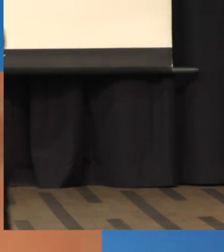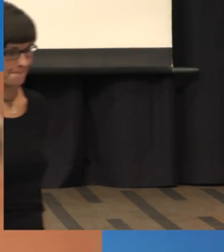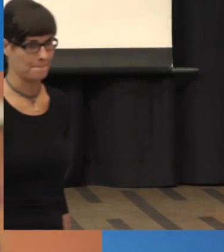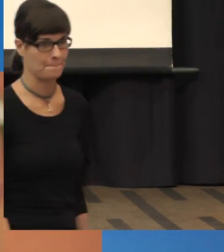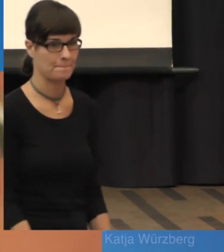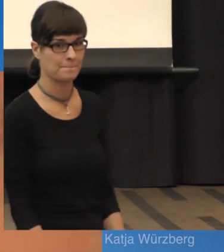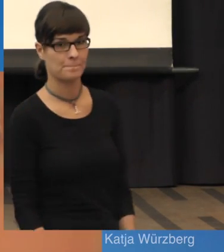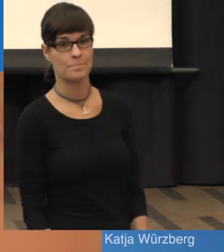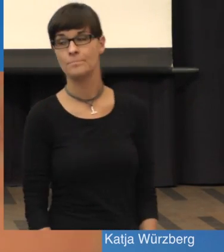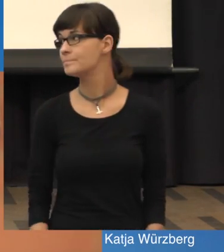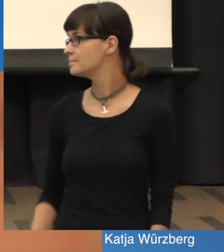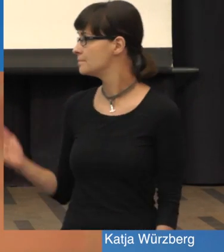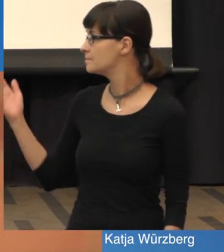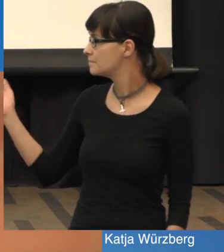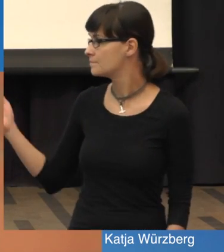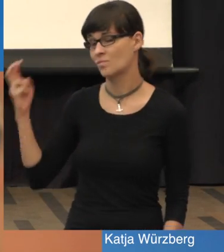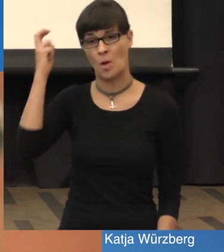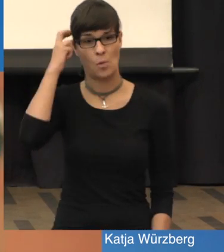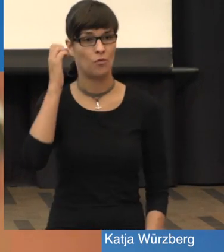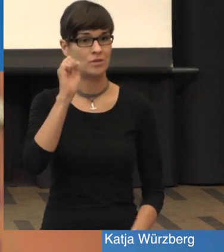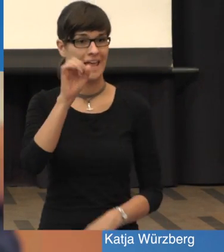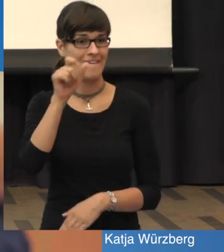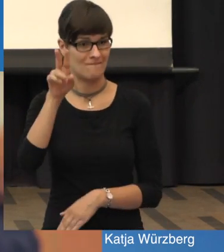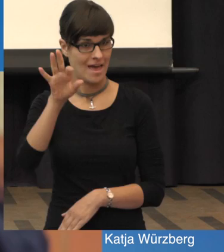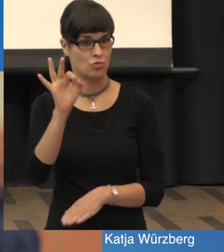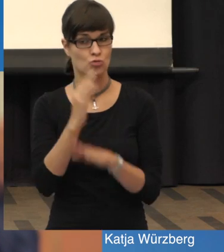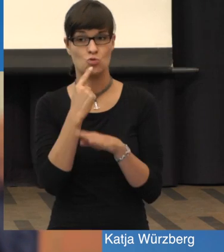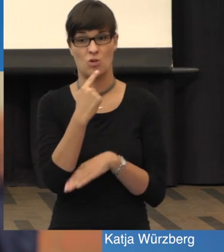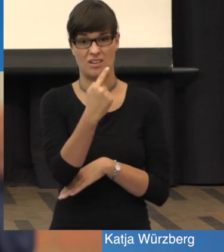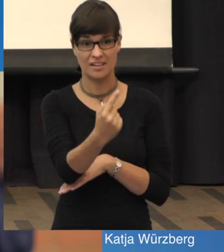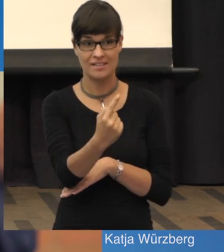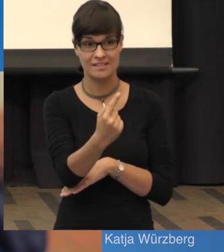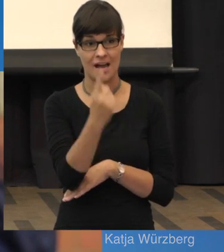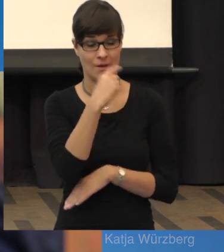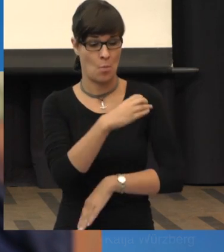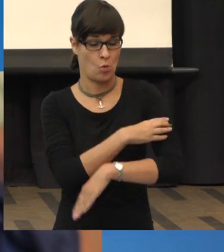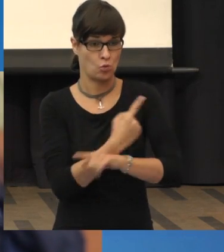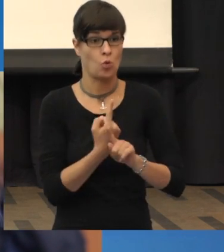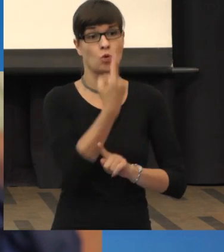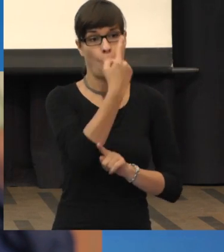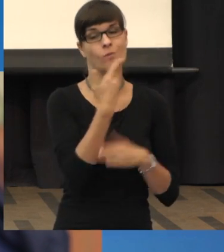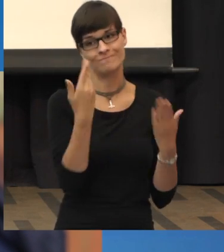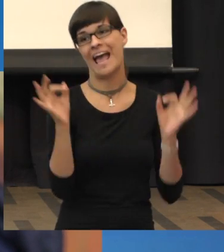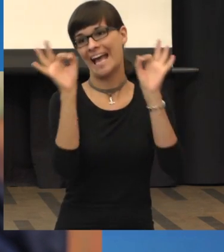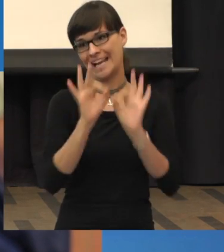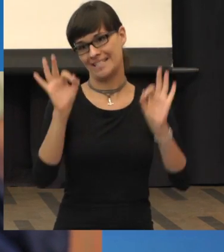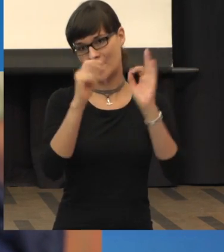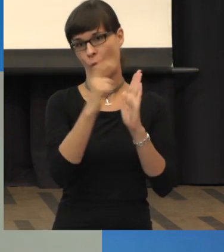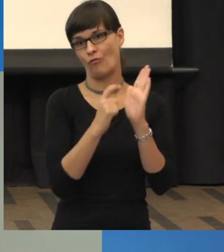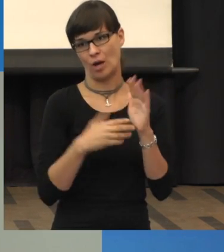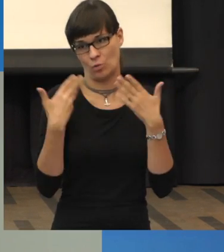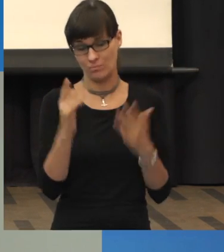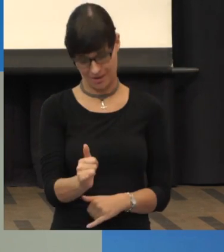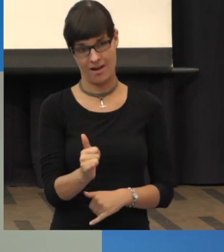Also ich glaube, Herr Effert kam ja auch kurz schon mal darauf zu sprechen, es ist ein Risikofaktor, also das heißt, der Blutdruck,